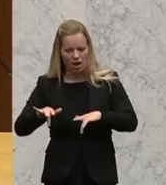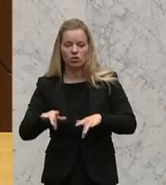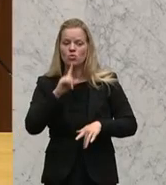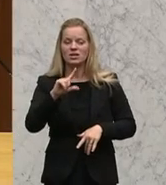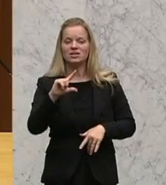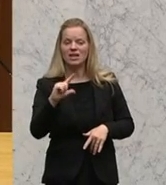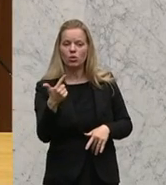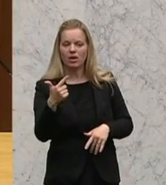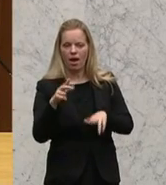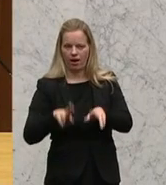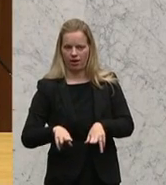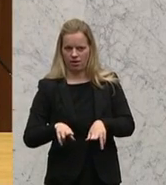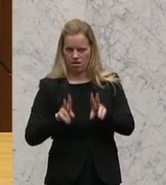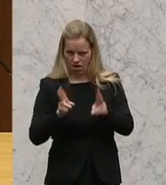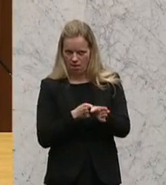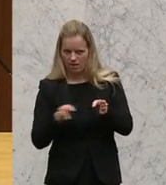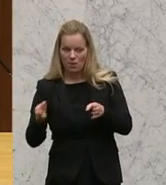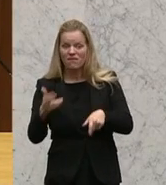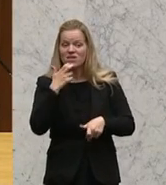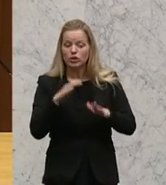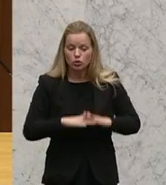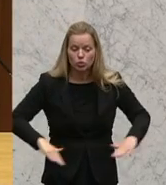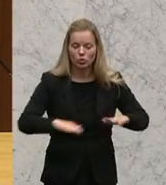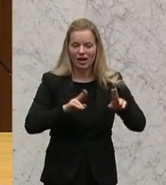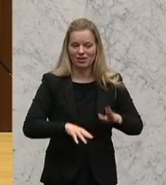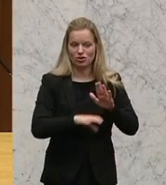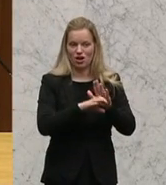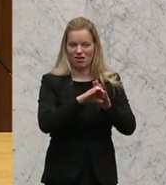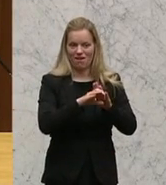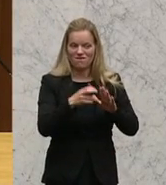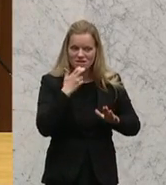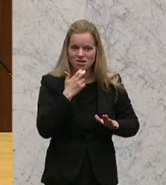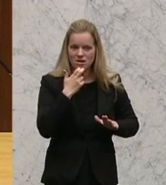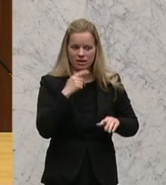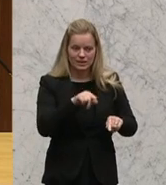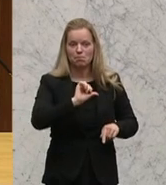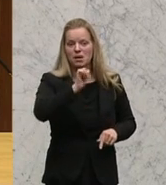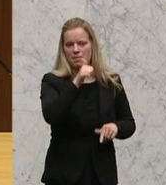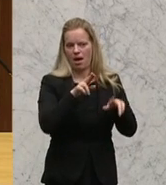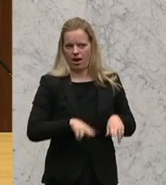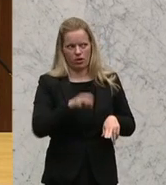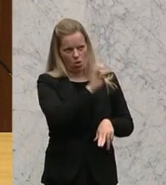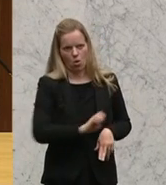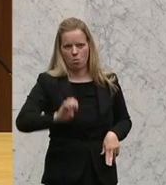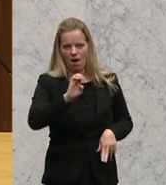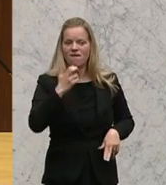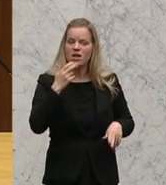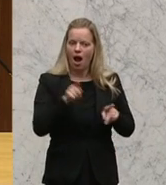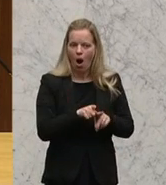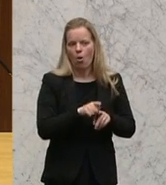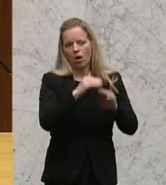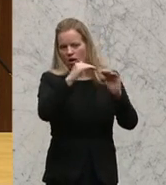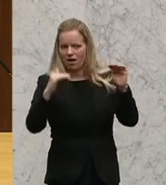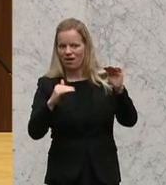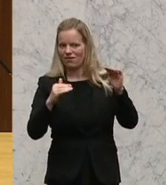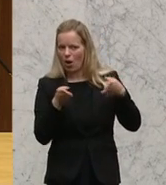Sekundärrecht abweichen kann. Und Sie wollen aber von der Grundrechtecharta, die europäisches Primärrecht ist, auch entsprechend abweichen und den